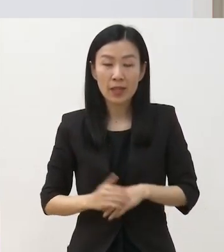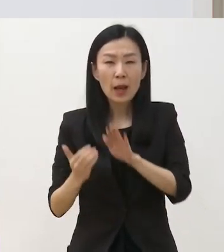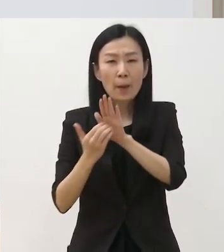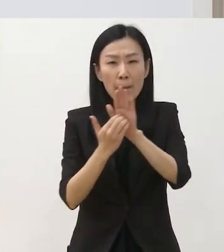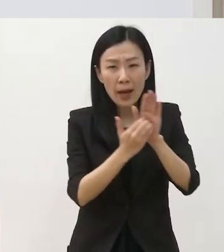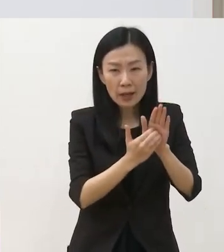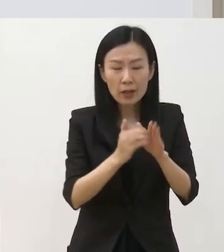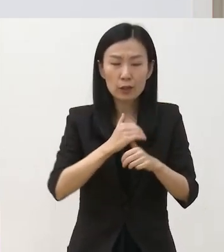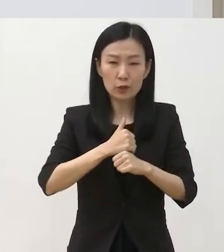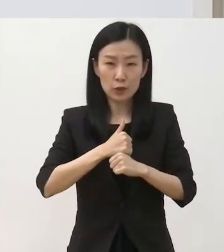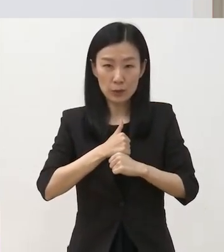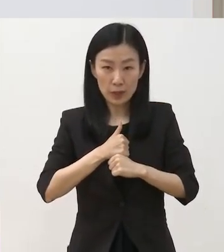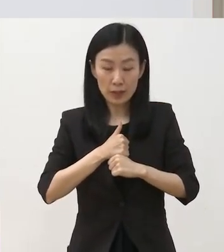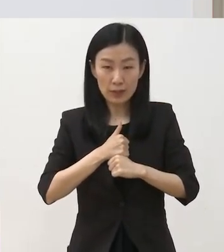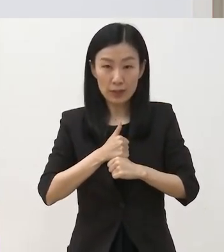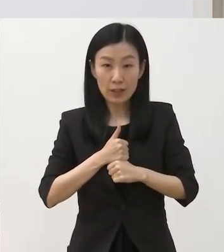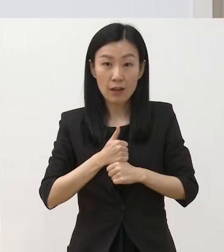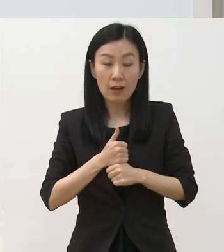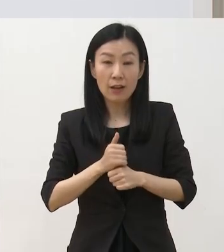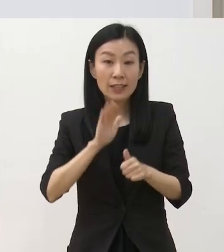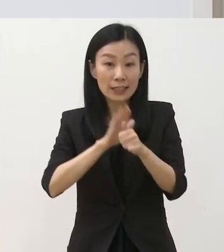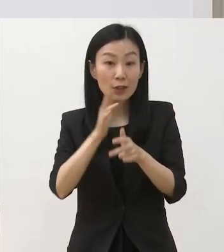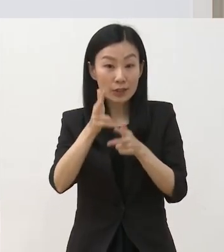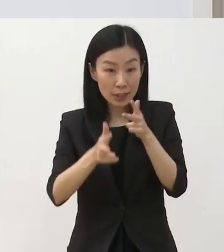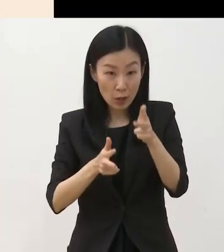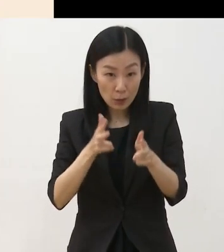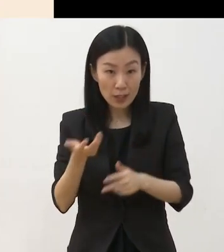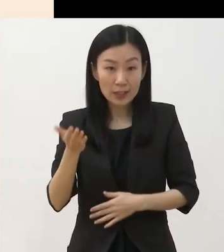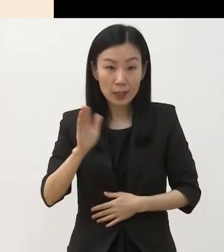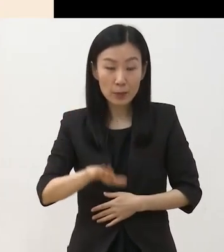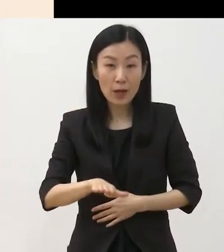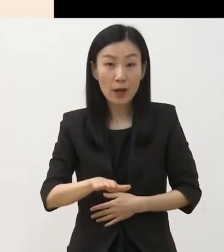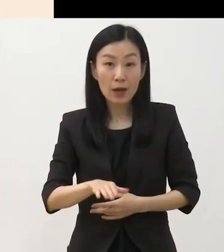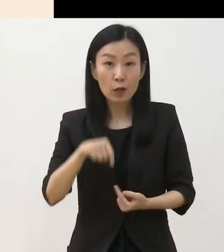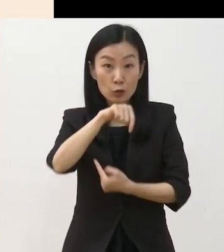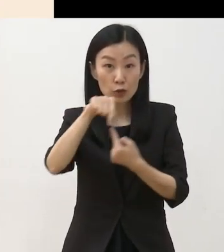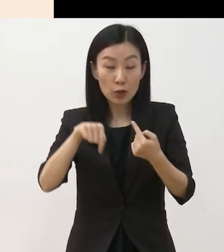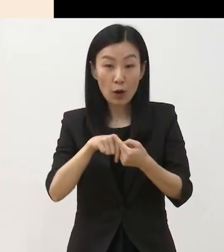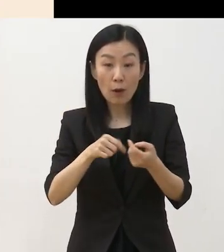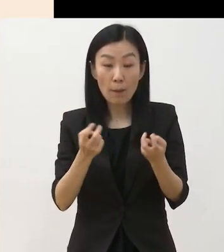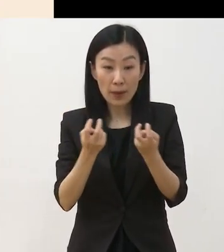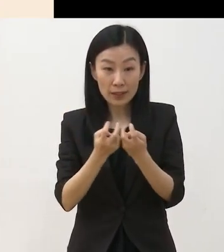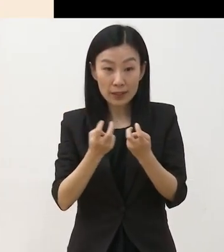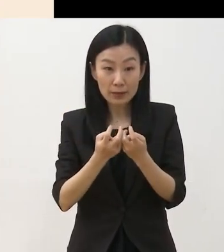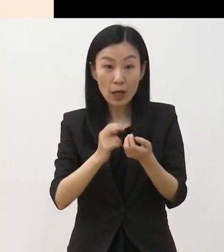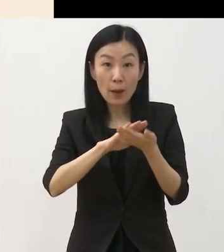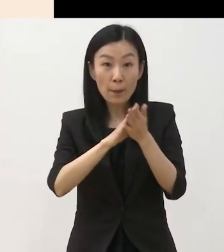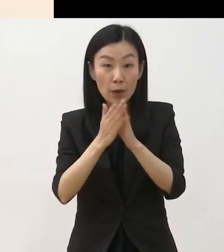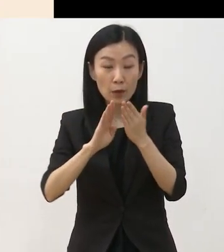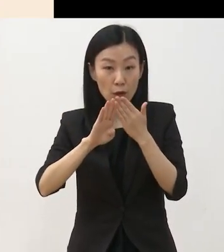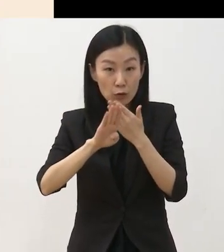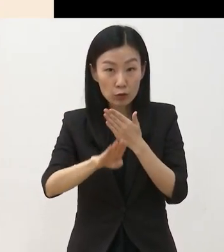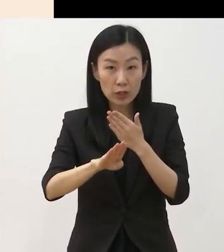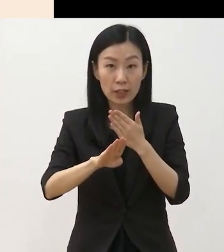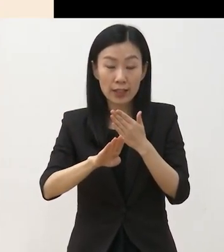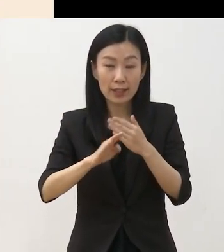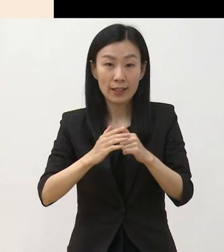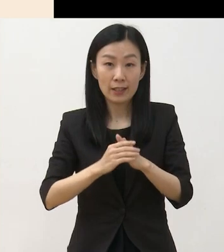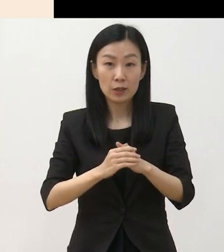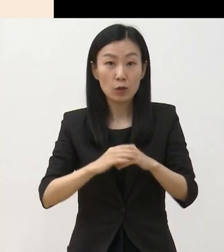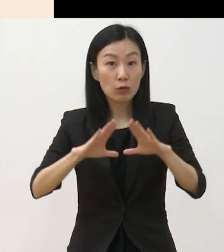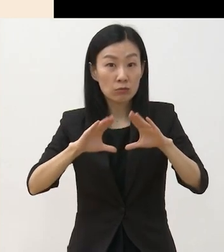지원사업을 운영하되 사업의 운영 방식은 변경은 탄력적으로 허용하고